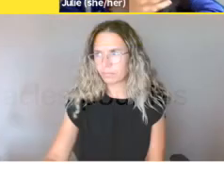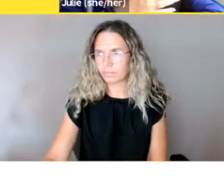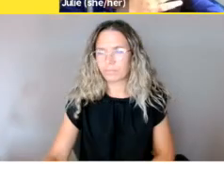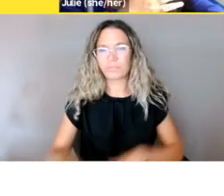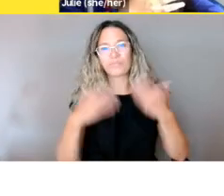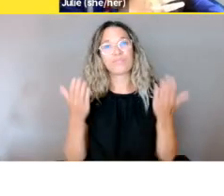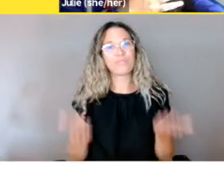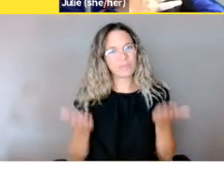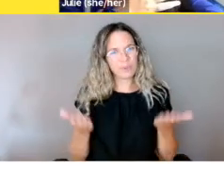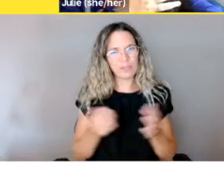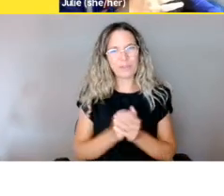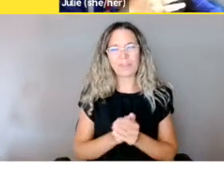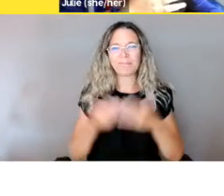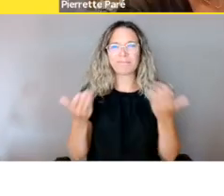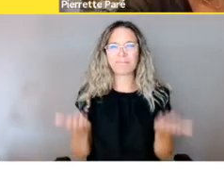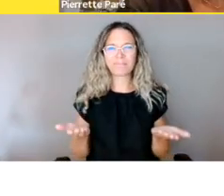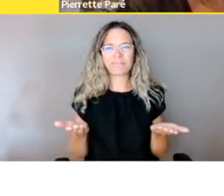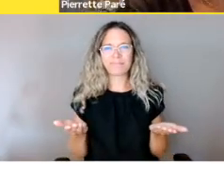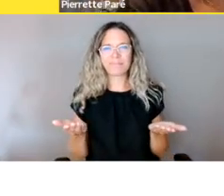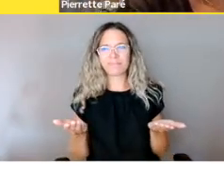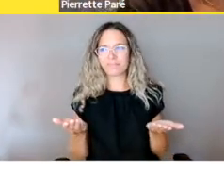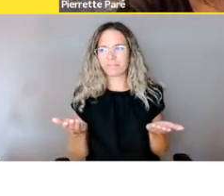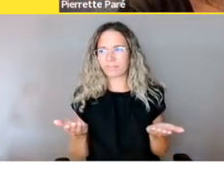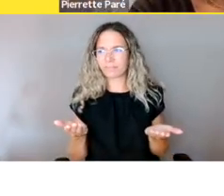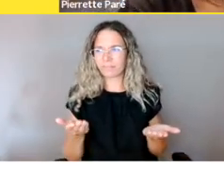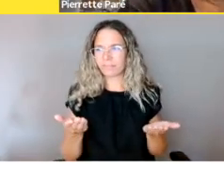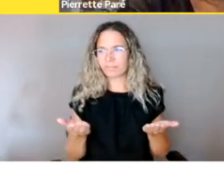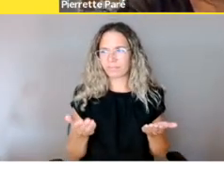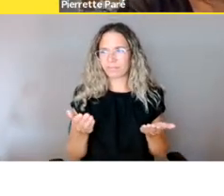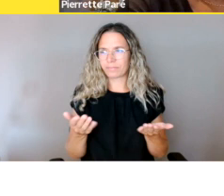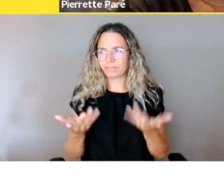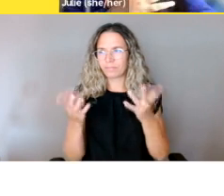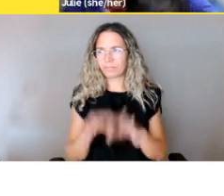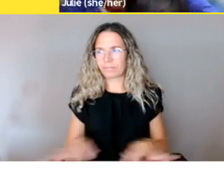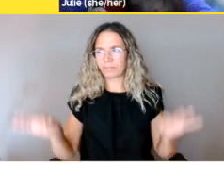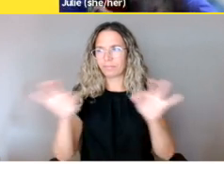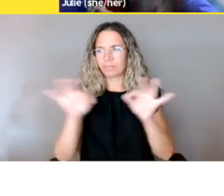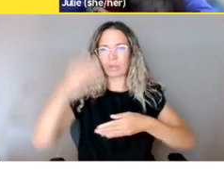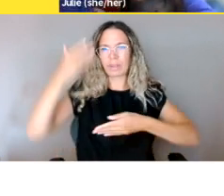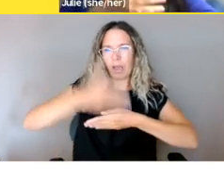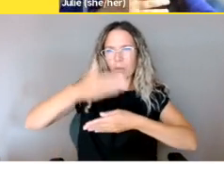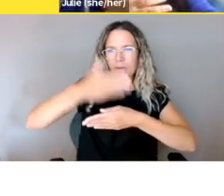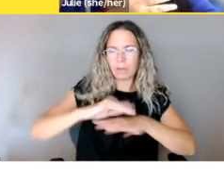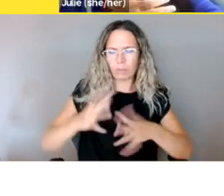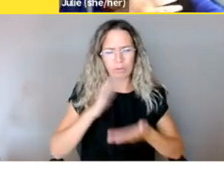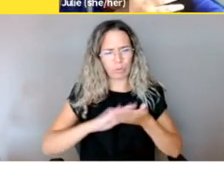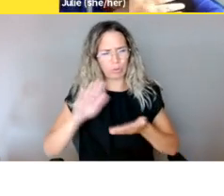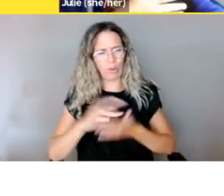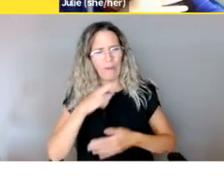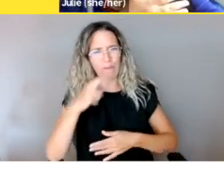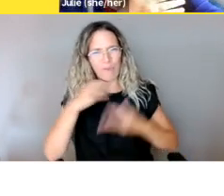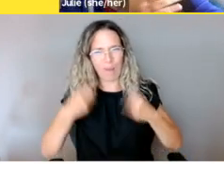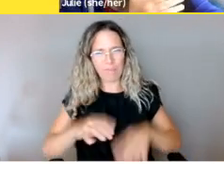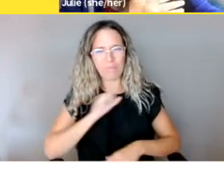Aujourd'hui, les situations importantes d'obstacles, je suis en train de parler de ma voix,